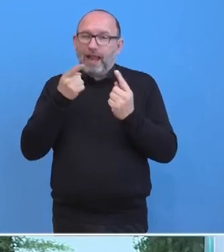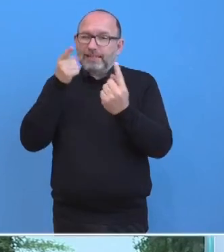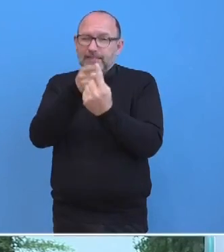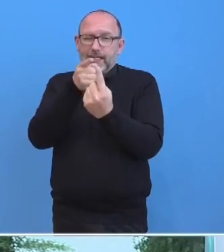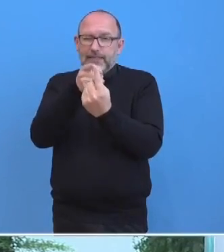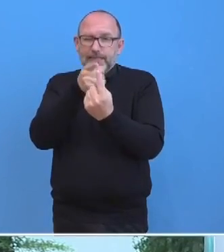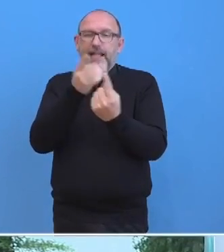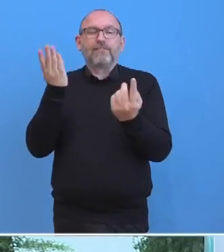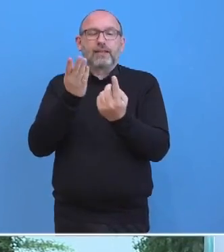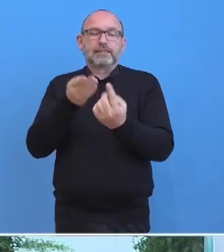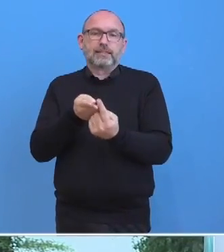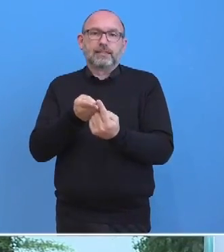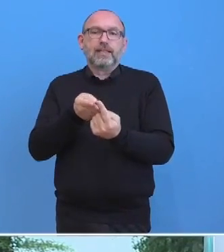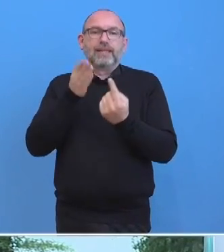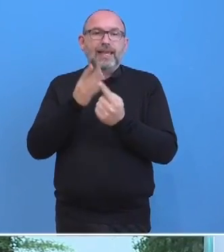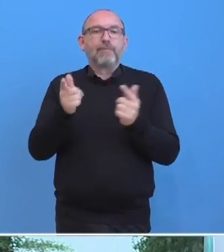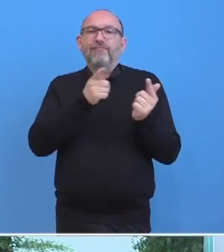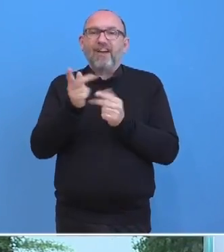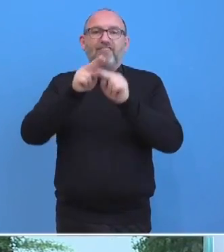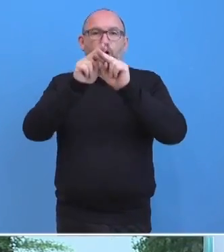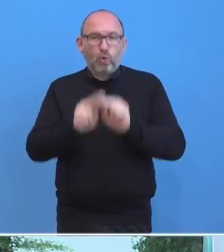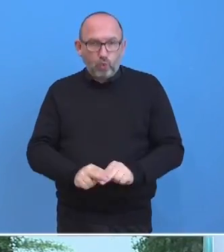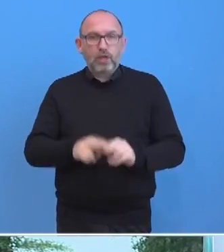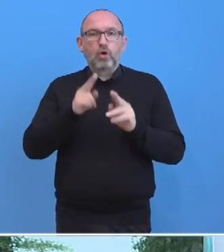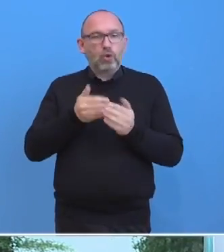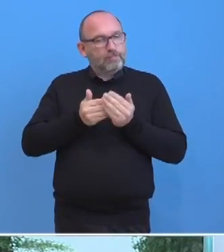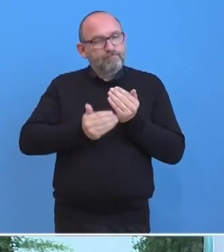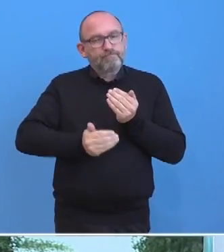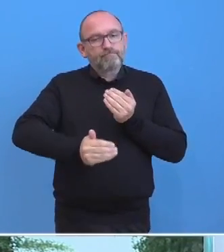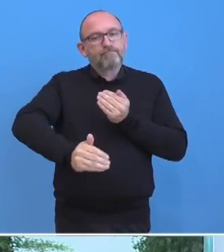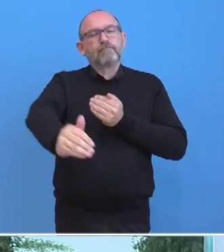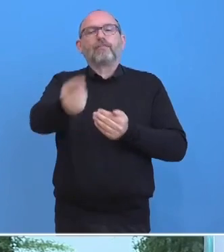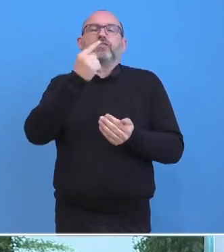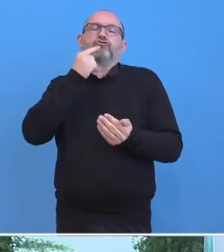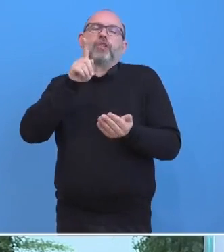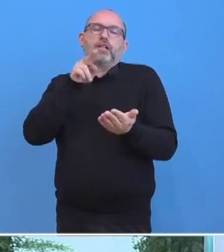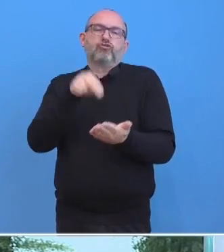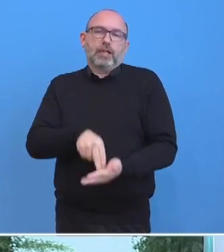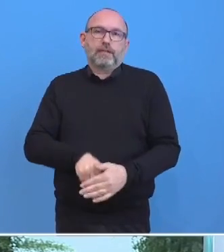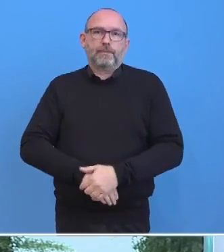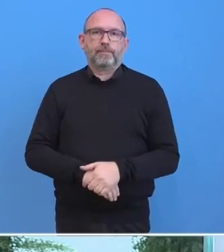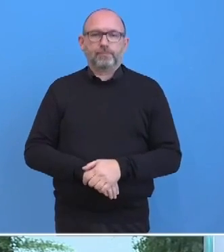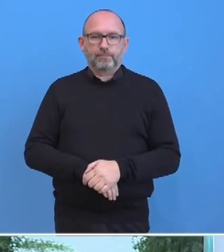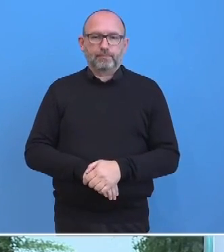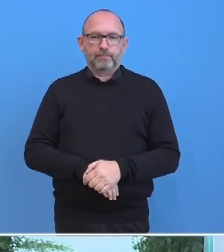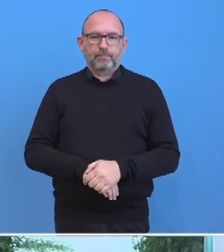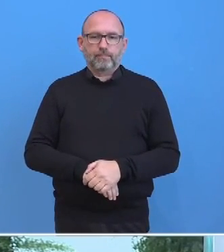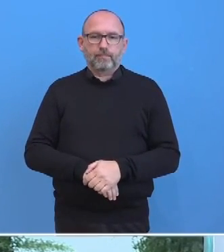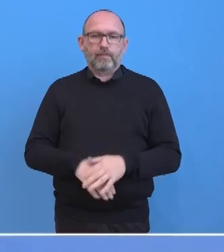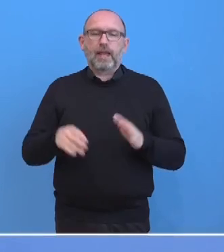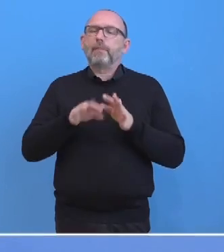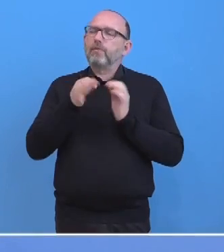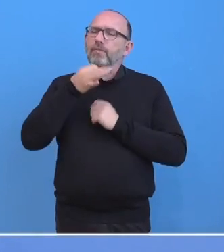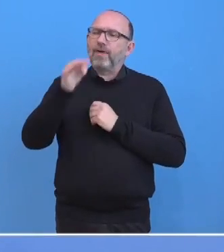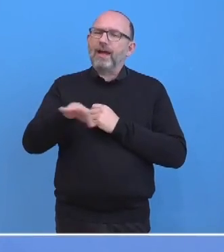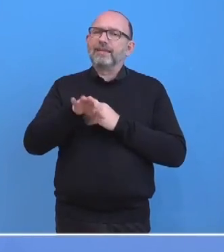dass es eine Waffenruhe gibt, die man verstetigen muss in einem Waffenstillstand. Aber einen direkten Austausch